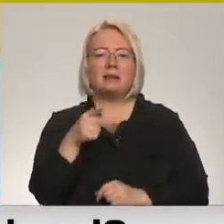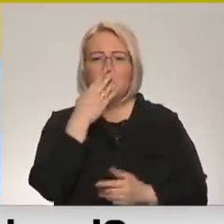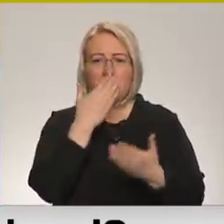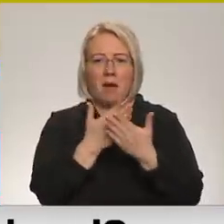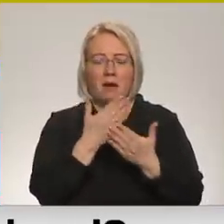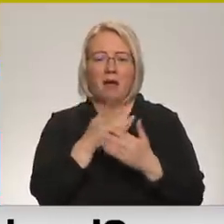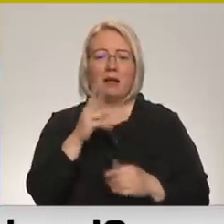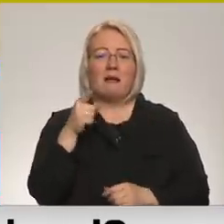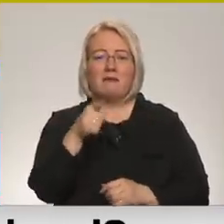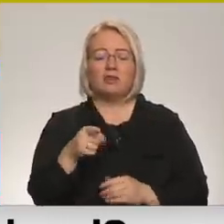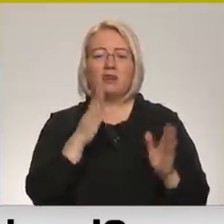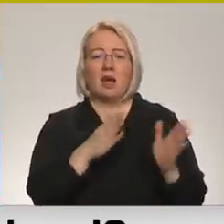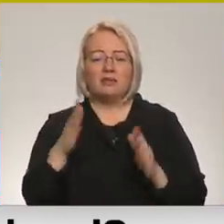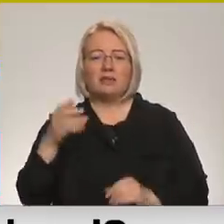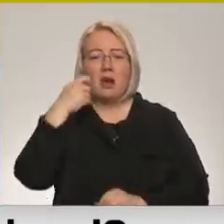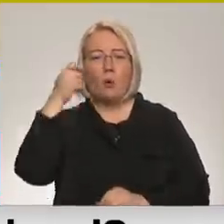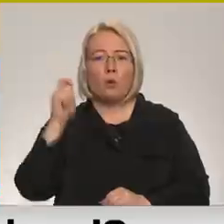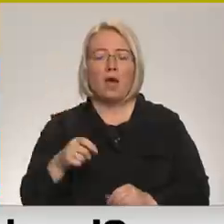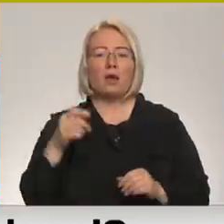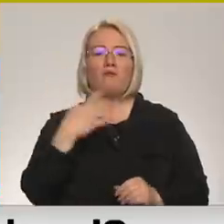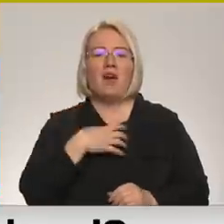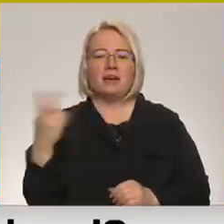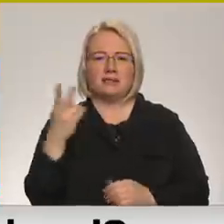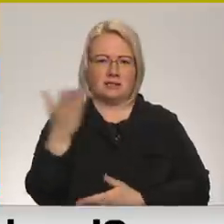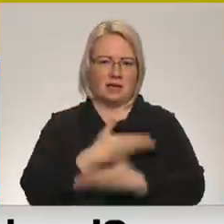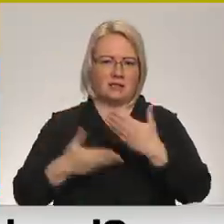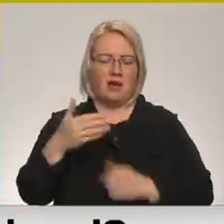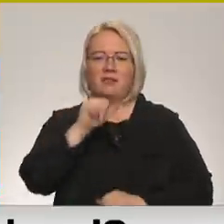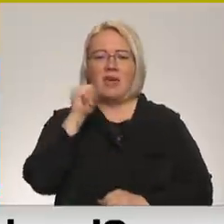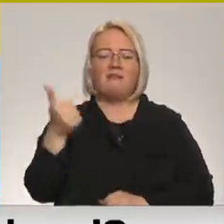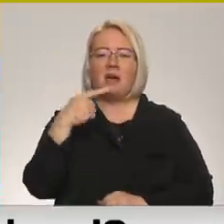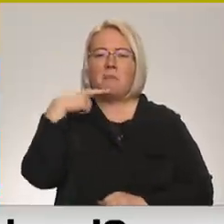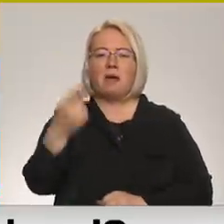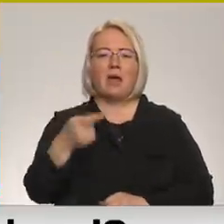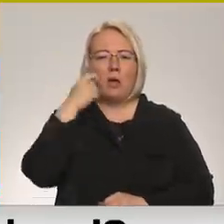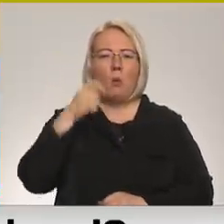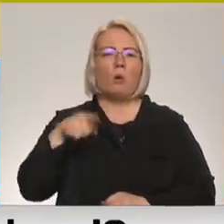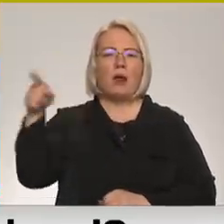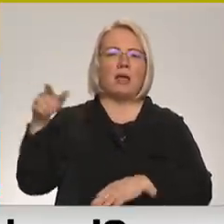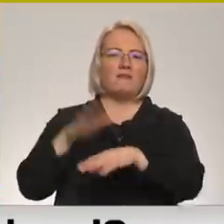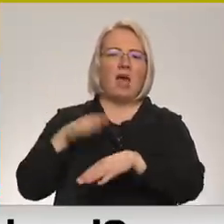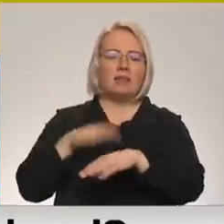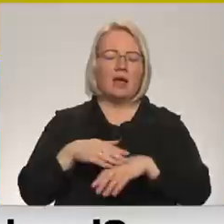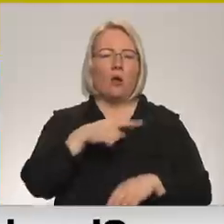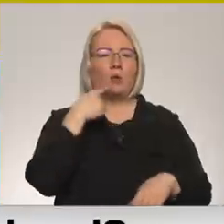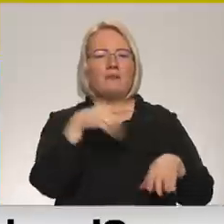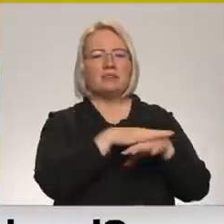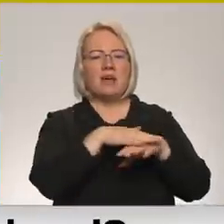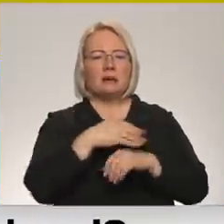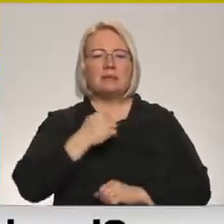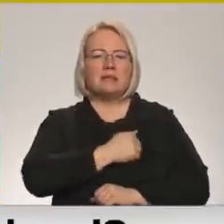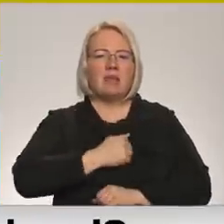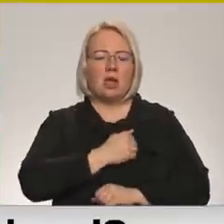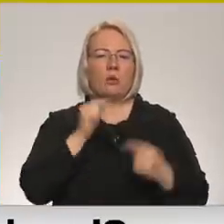viņš gatavojas to, ka viņam ar Ukrainu tomēr būs jāsadzīvo. Viņš nevar pateikt, ka Ukraiņi ir pie visa vainīga, un visu Krievijas sabiedrību sanaidot pret